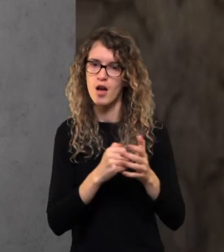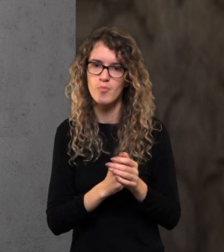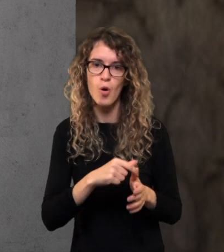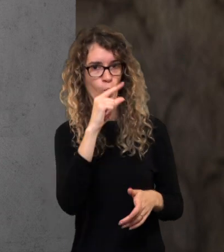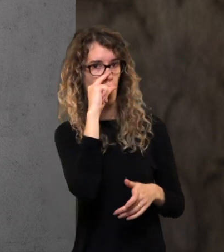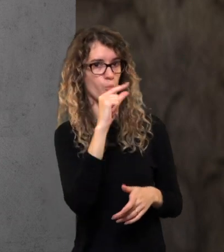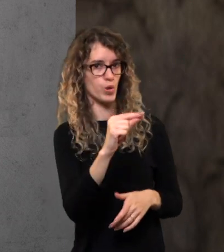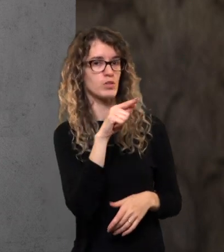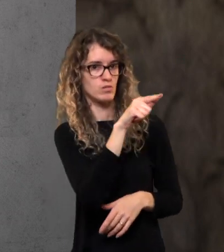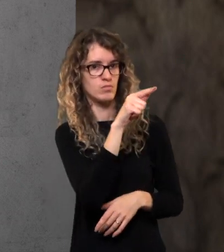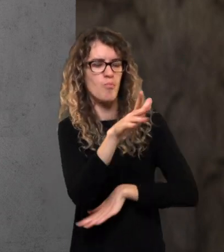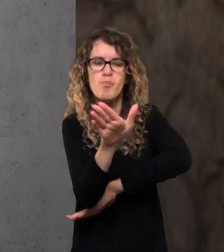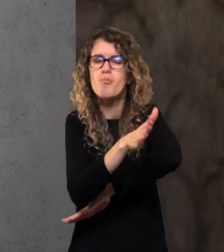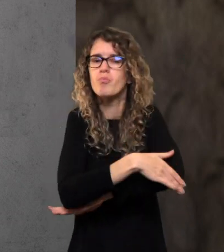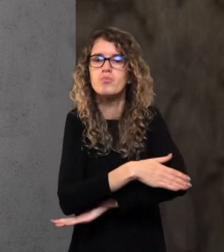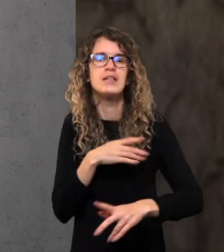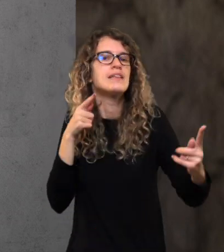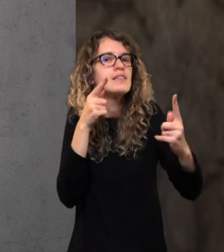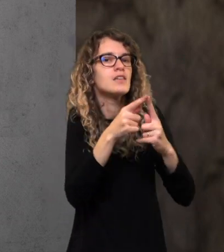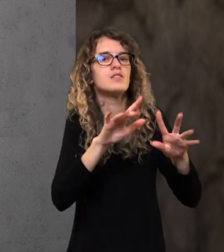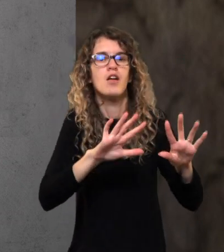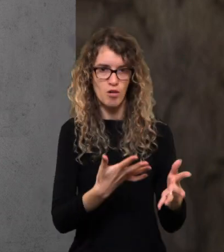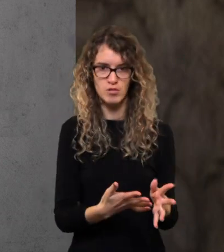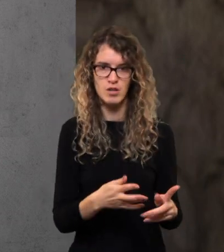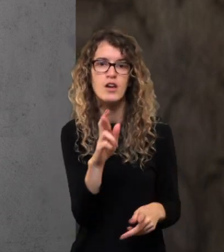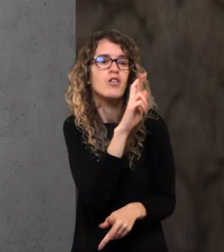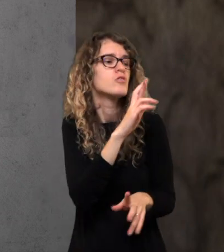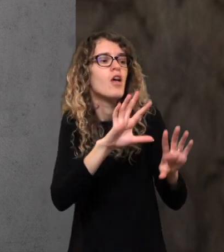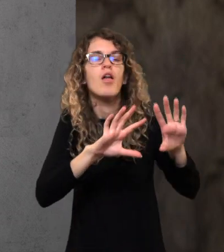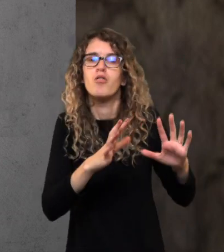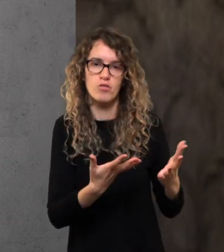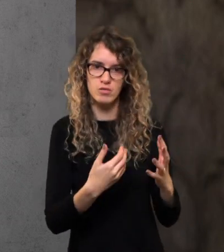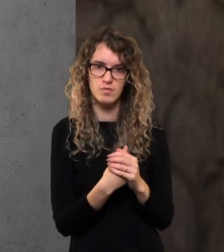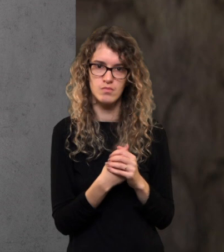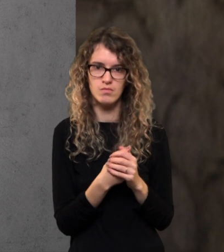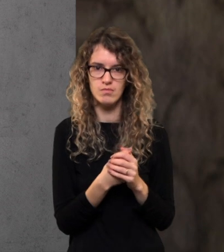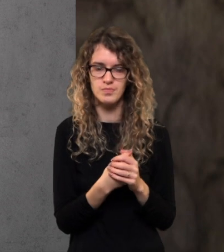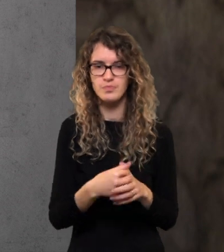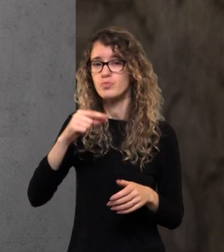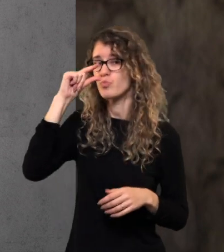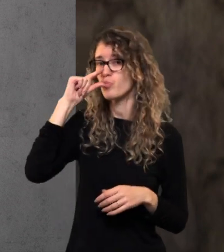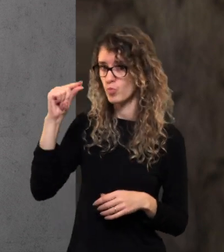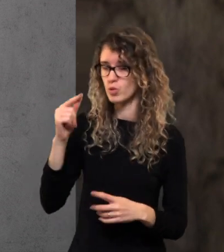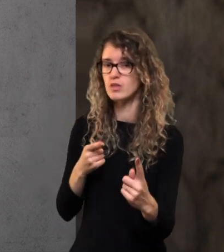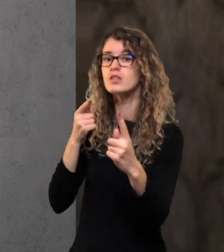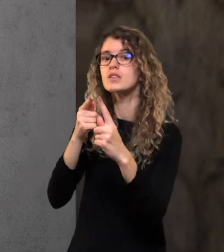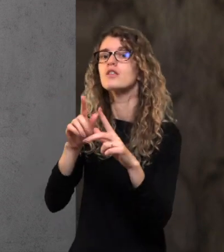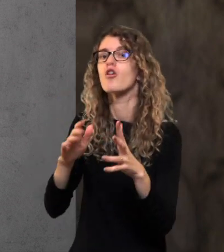Kaip jūs galvojate, koks Putino galutinis tikslas, galutinis rezultatas